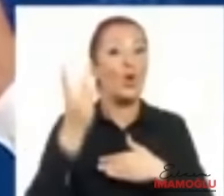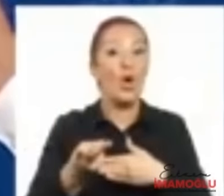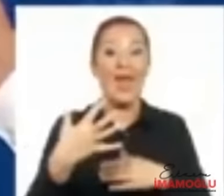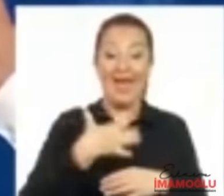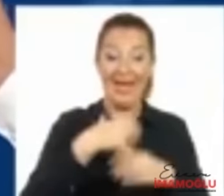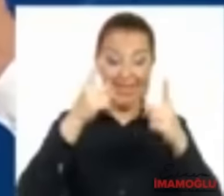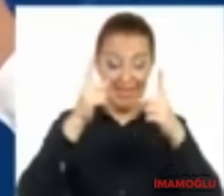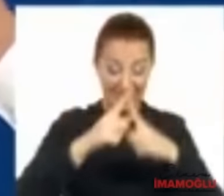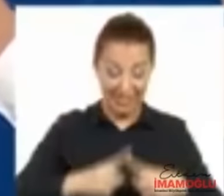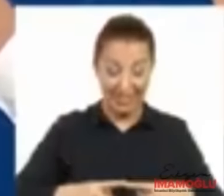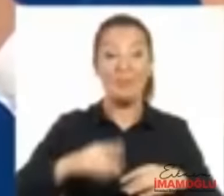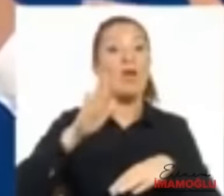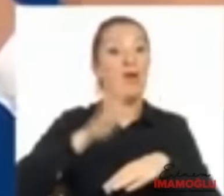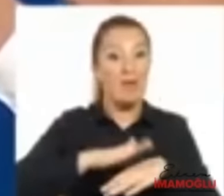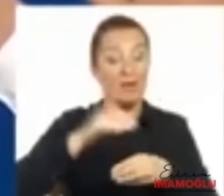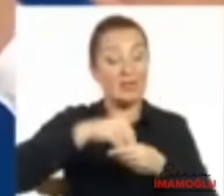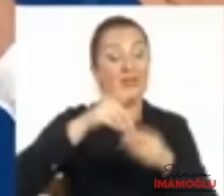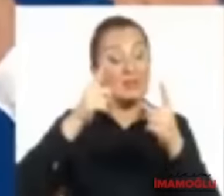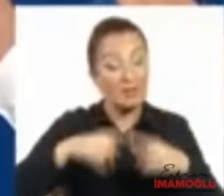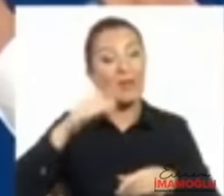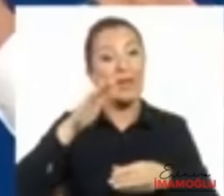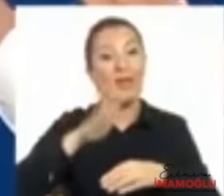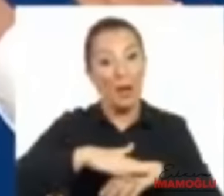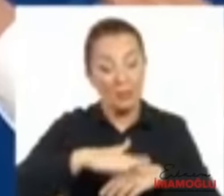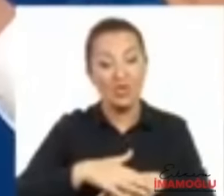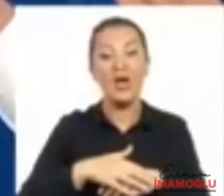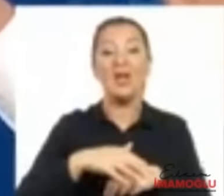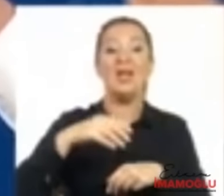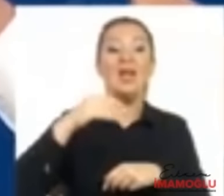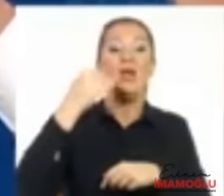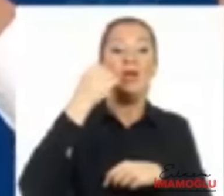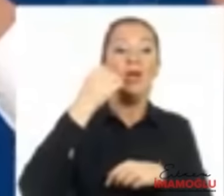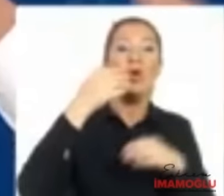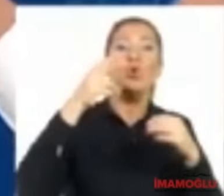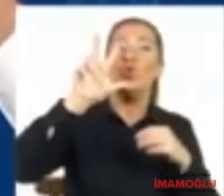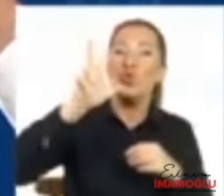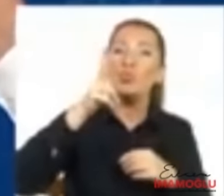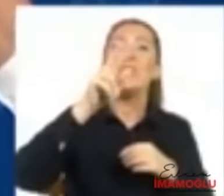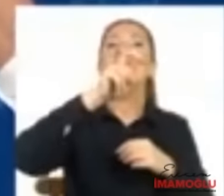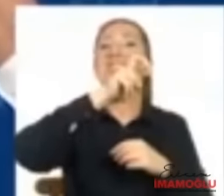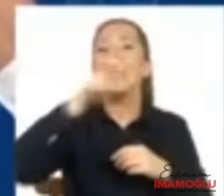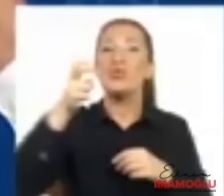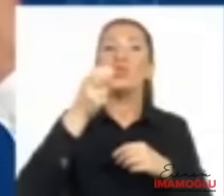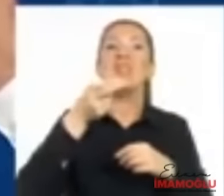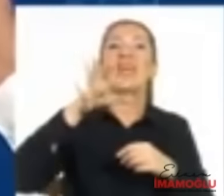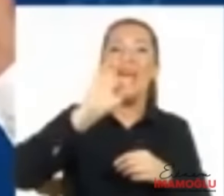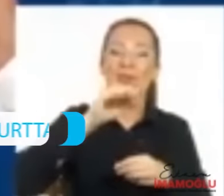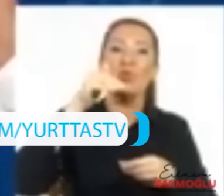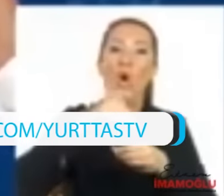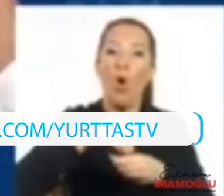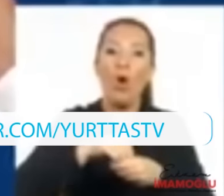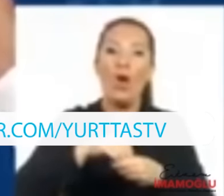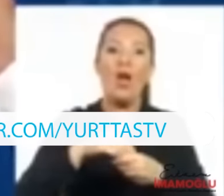sayımlarını yapmışlar ve saat dört otuz beşte özür diliyorum. Üç bin sekiz yüz yetmiş oyla seçimi kazandık dedi. Sayı verdi.